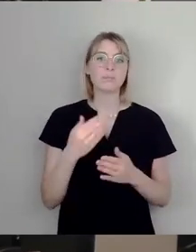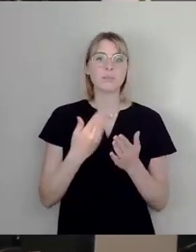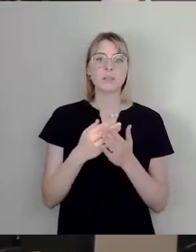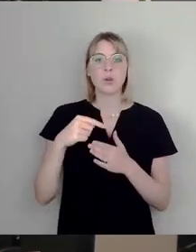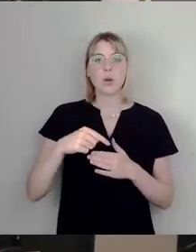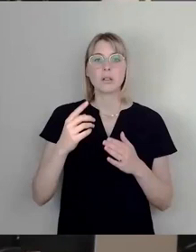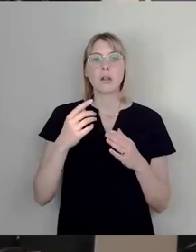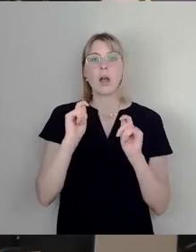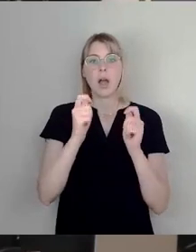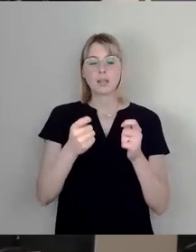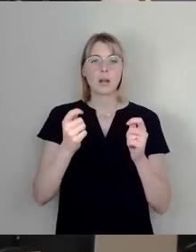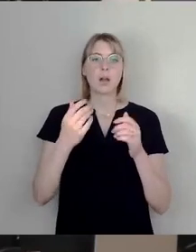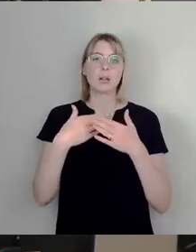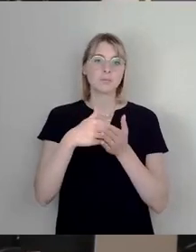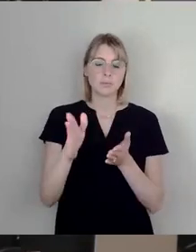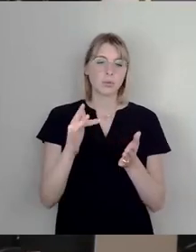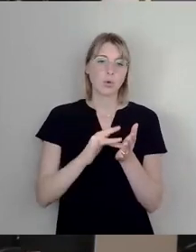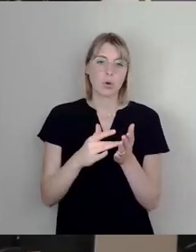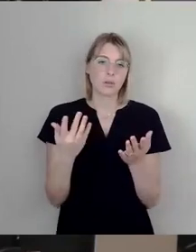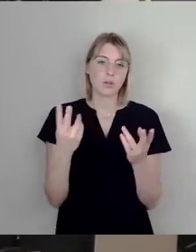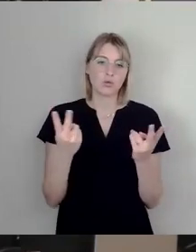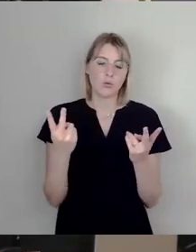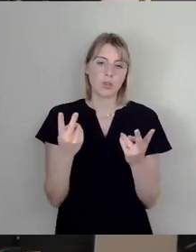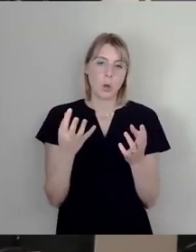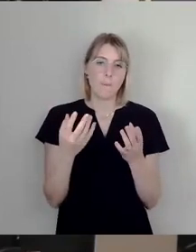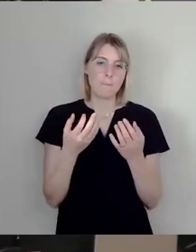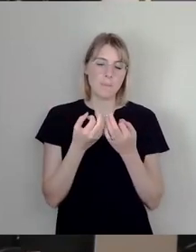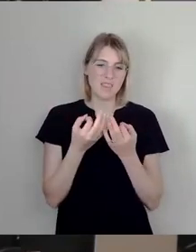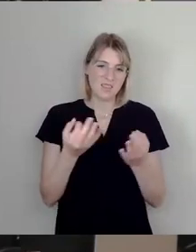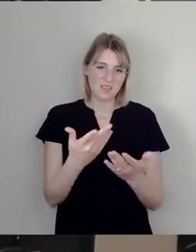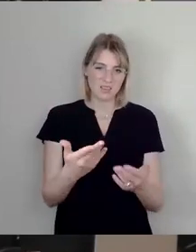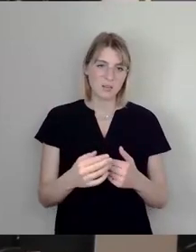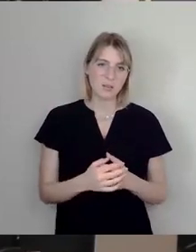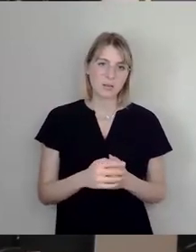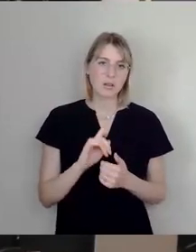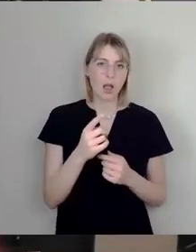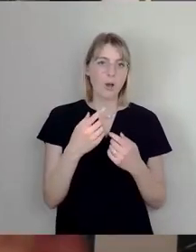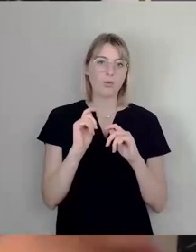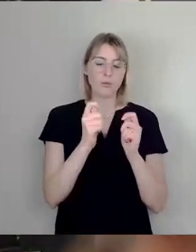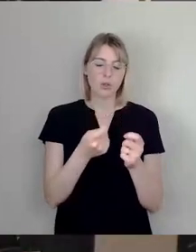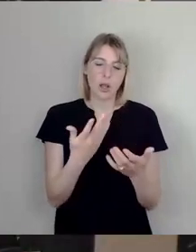er bewirkt sowieso nichts und sie bringen ja auch keinen Vorschlag. Ja, genau. Vielen Dank.